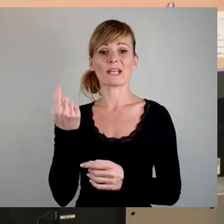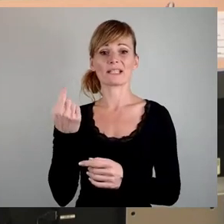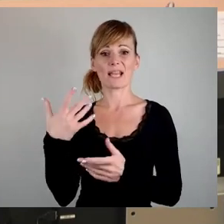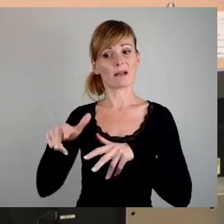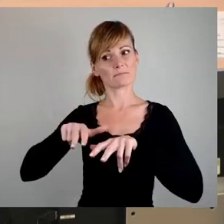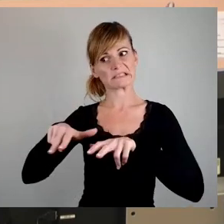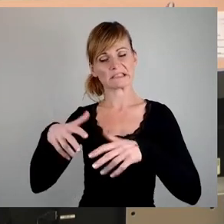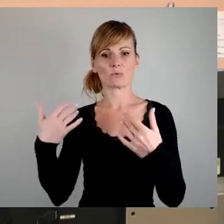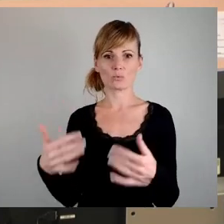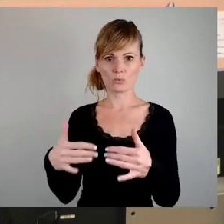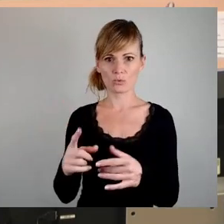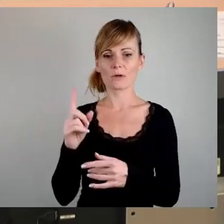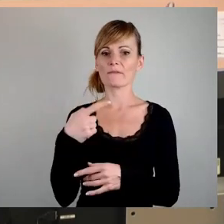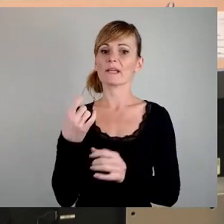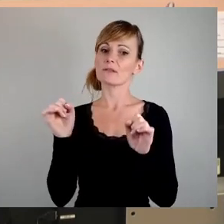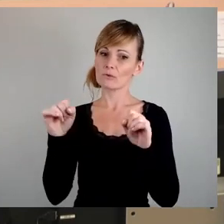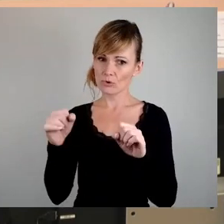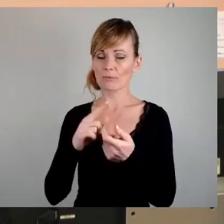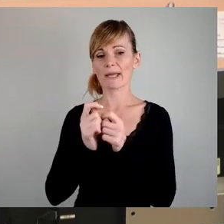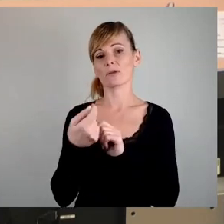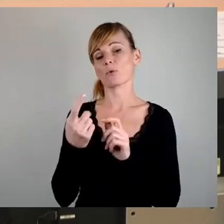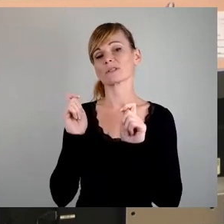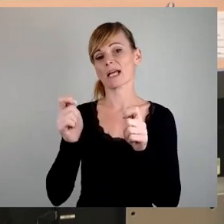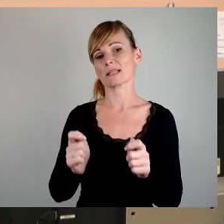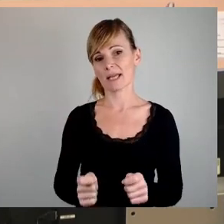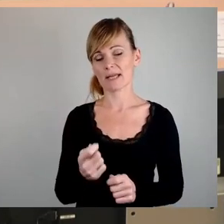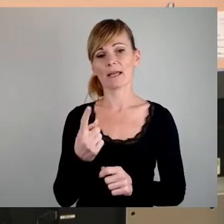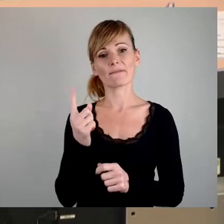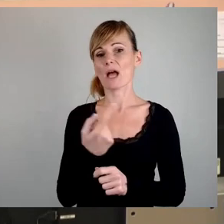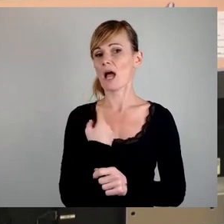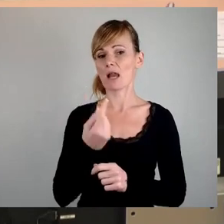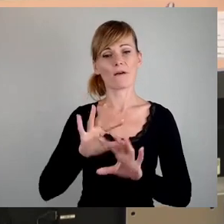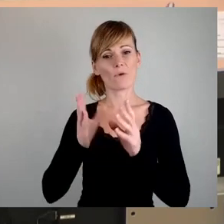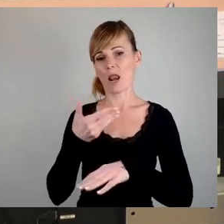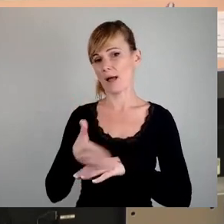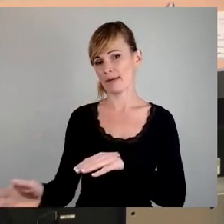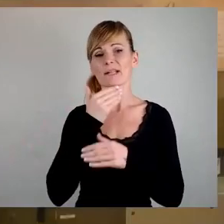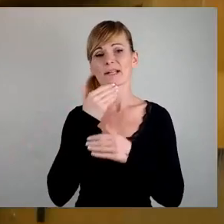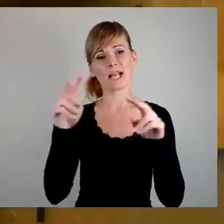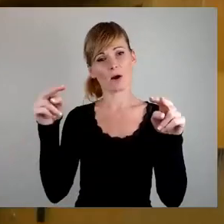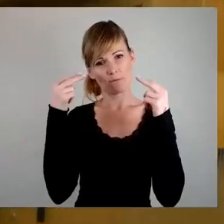Wir werden zustimmen. Die Änderungsanträge lehnen wir komplett ab. Vielen Dank für Ihre Aufmerksamkeit.